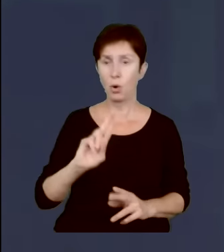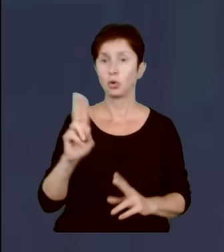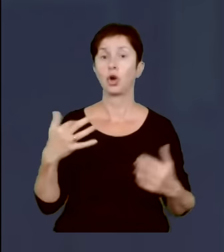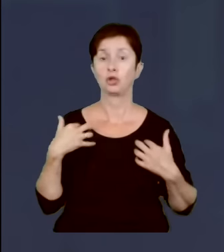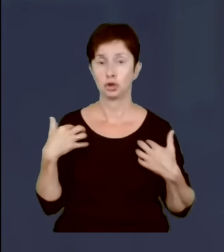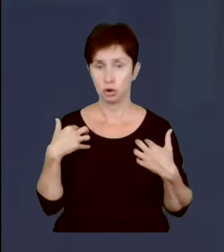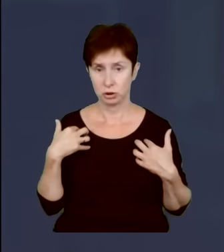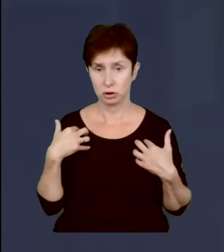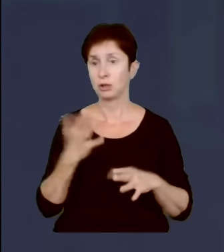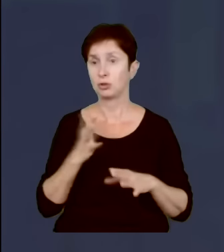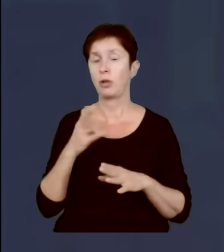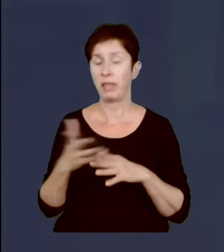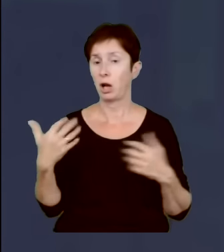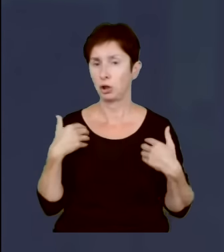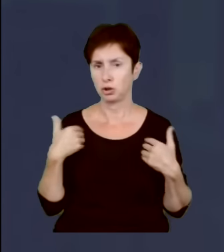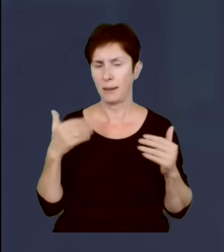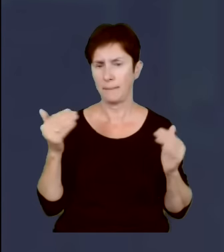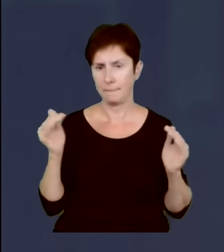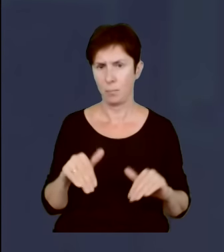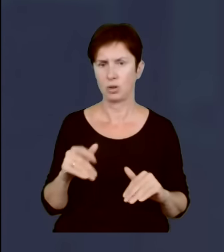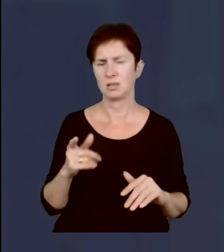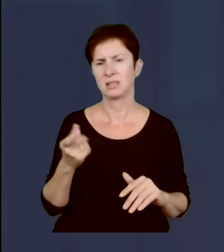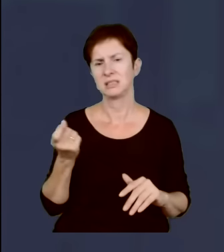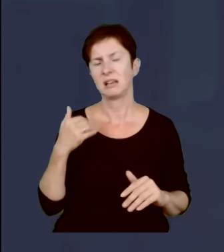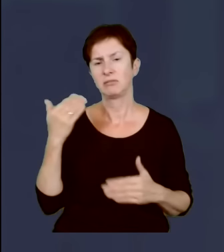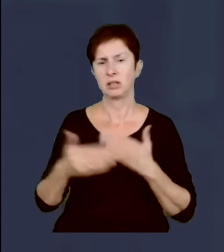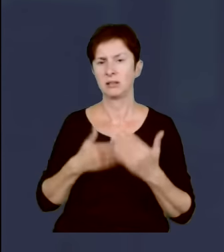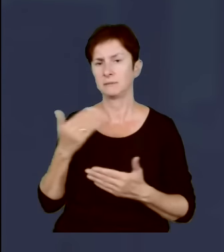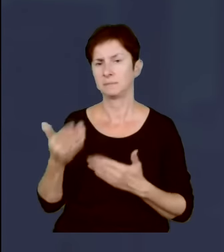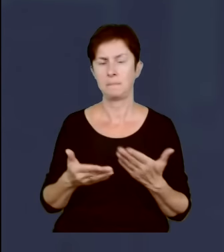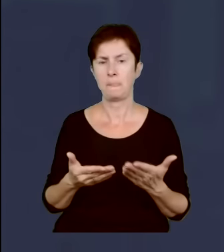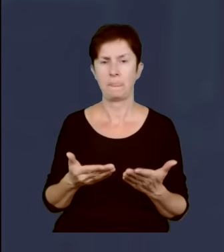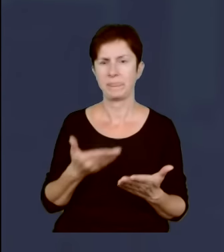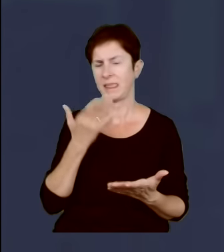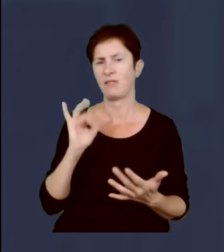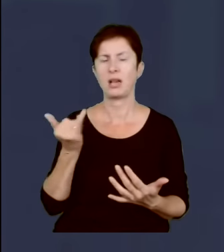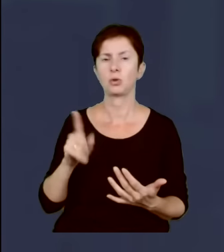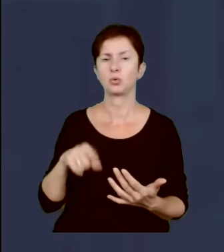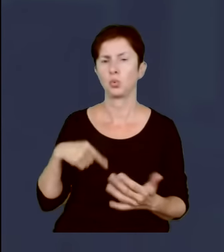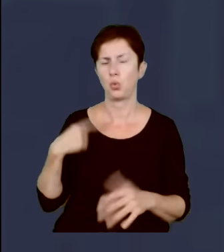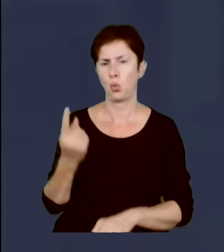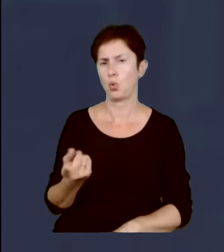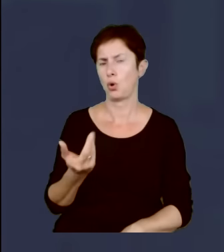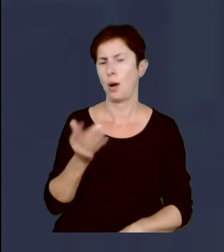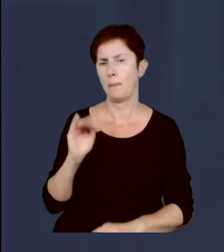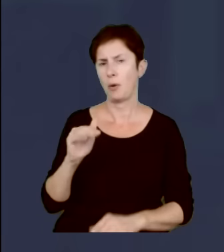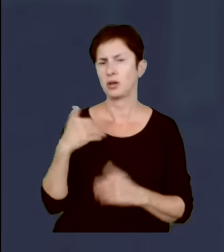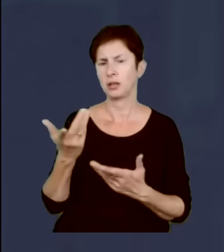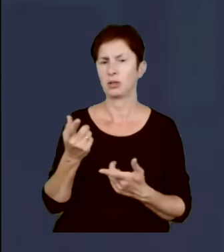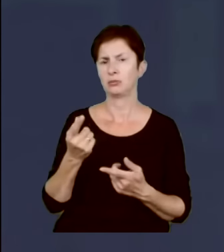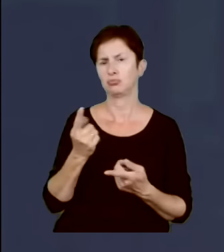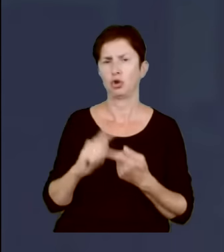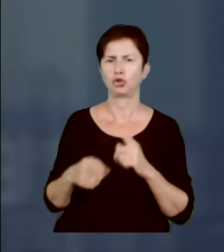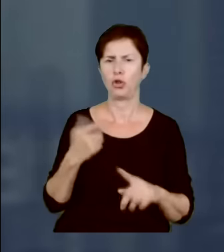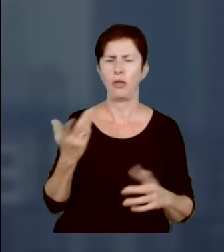wciąż żyją, no to może za jakiś czas w perspektywie nie wiadomo jak długiej, to może dostaną jakieś zadośćuczenie. ale jakie jeszcze